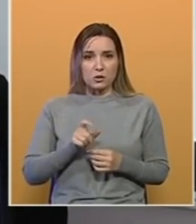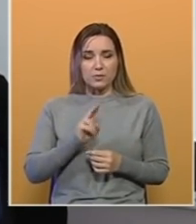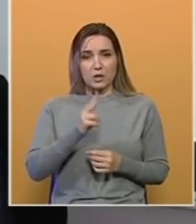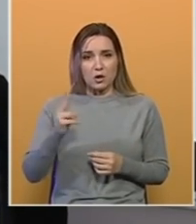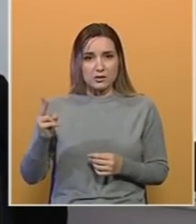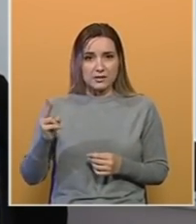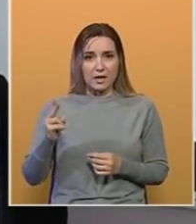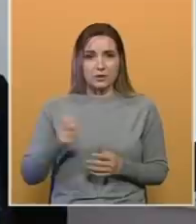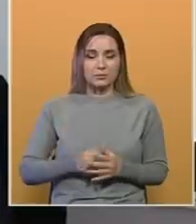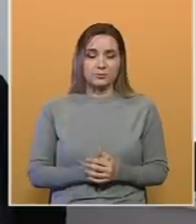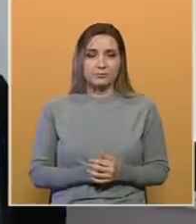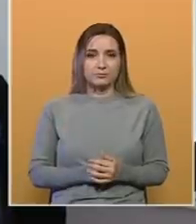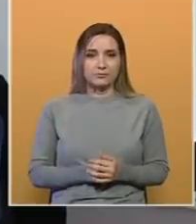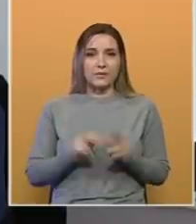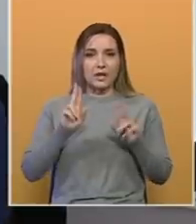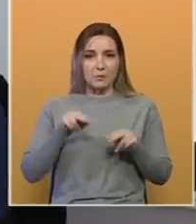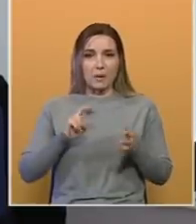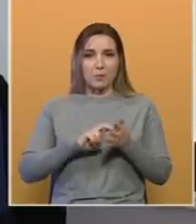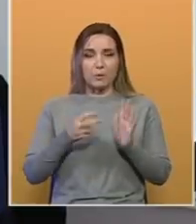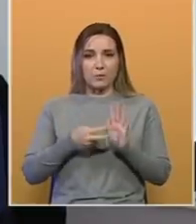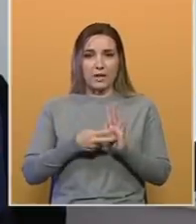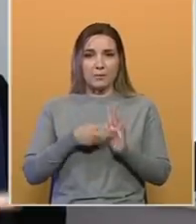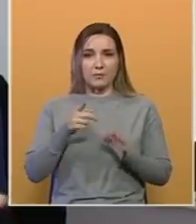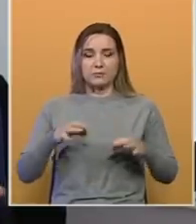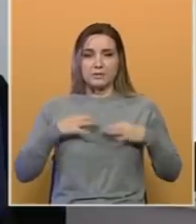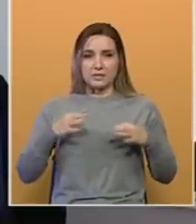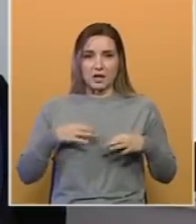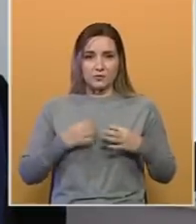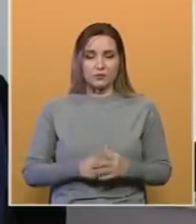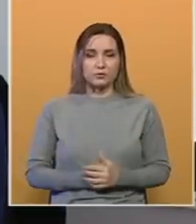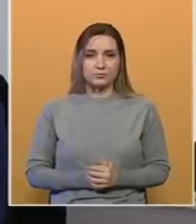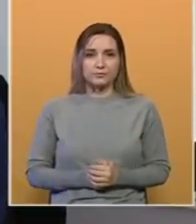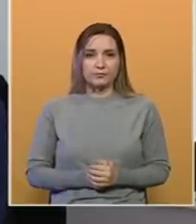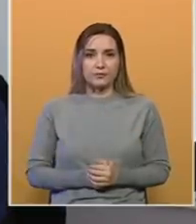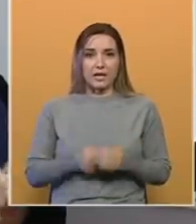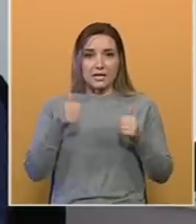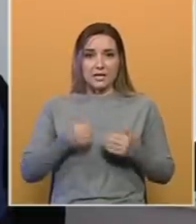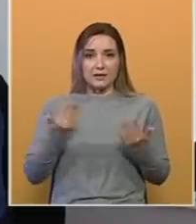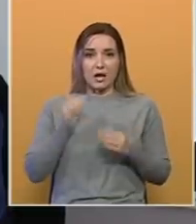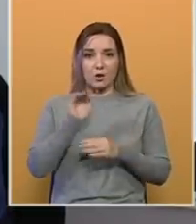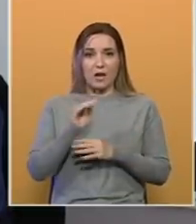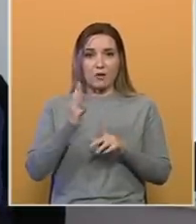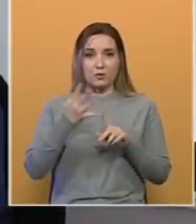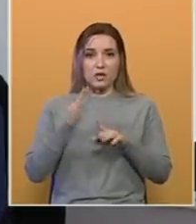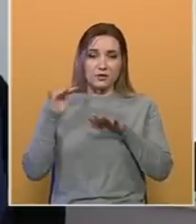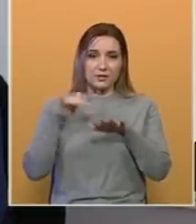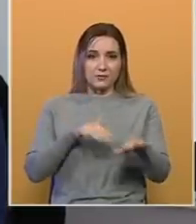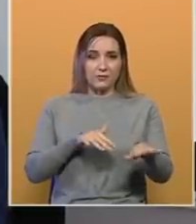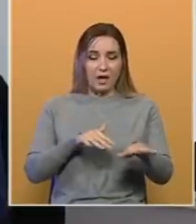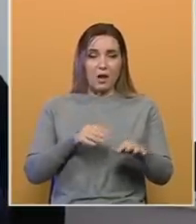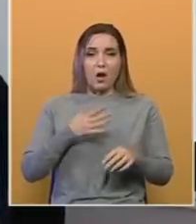ostalim imamo baš problema što se tiče zdravstvu. I evo sad kako najavljuju taj četvrti val,